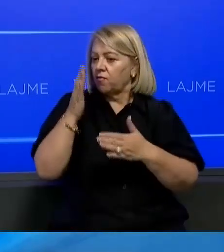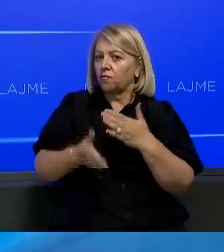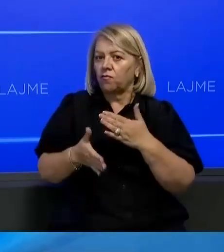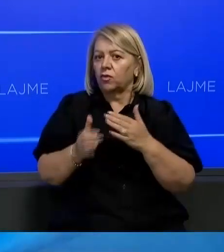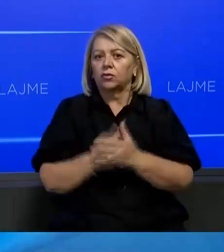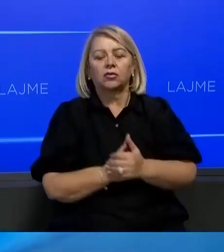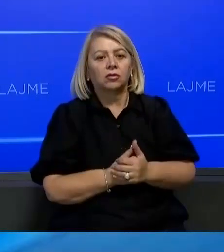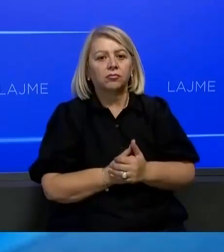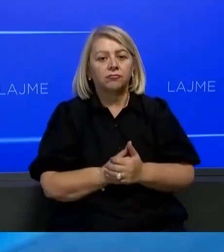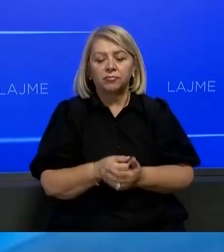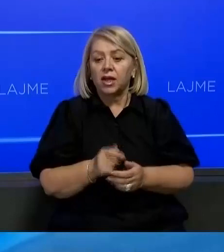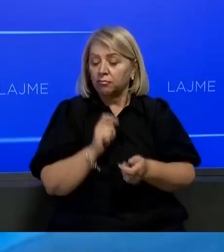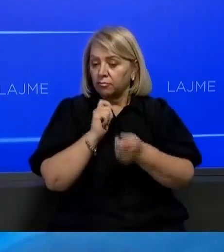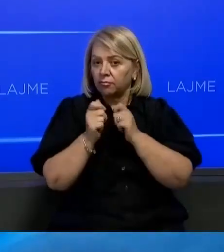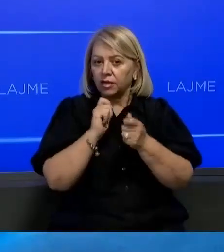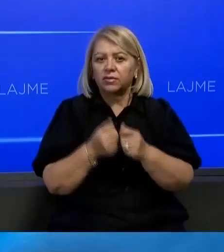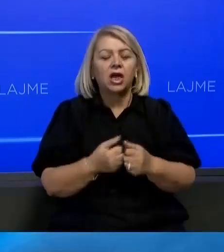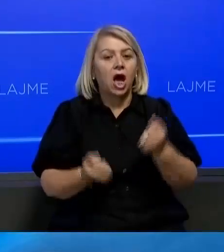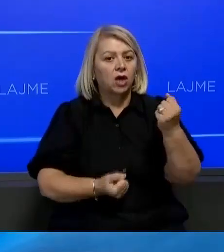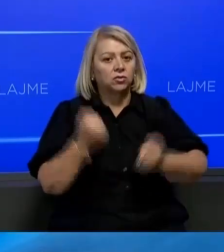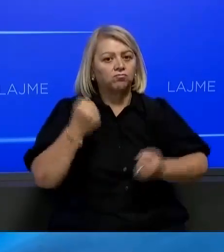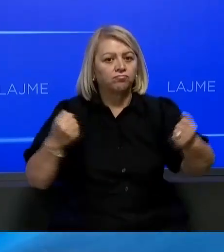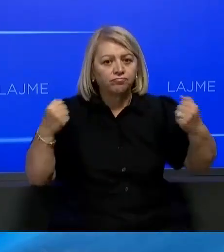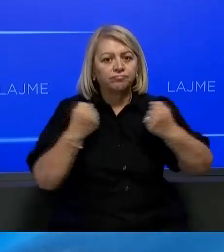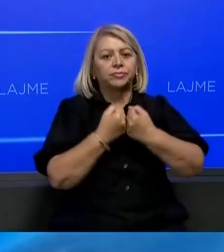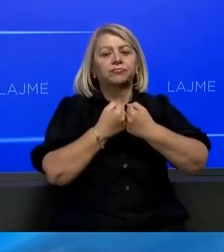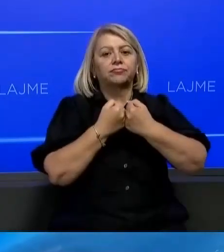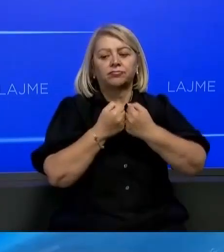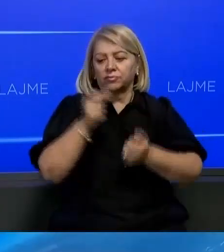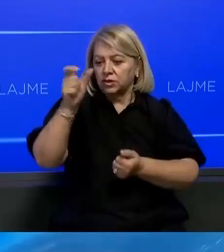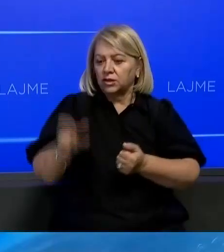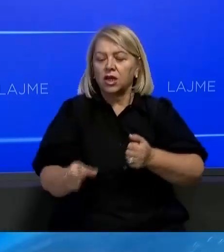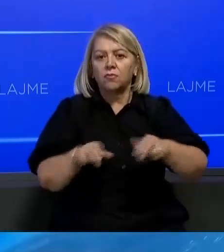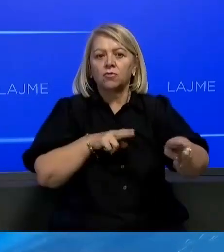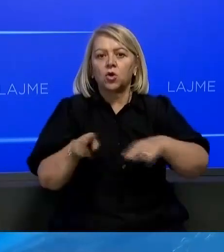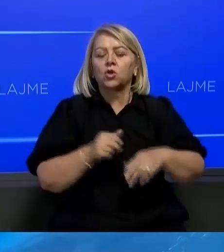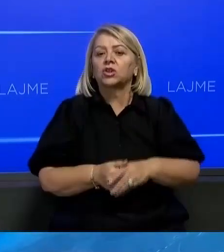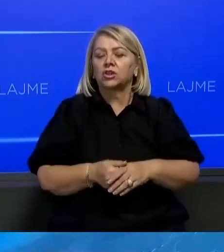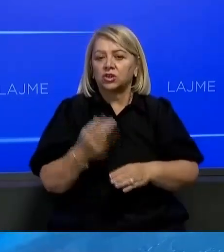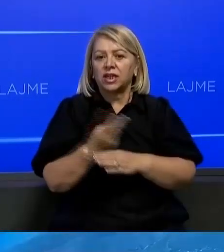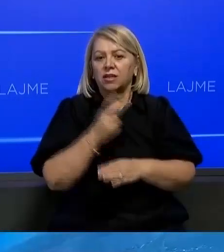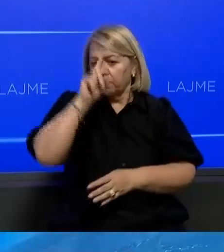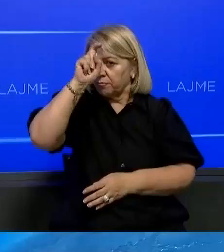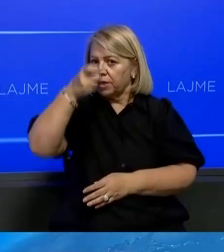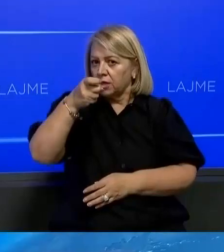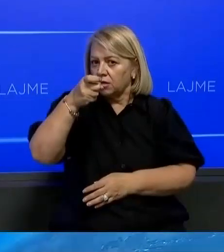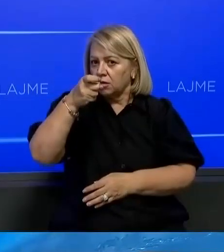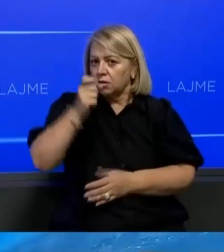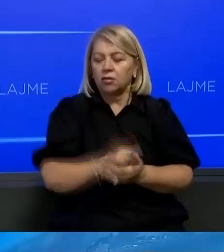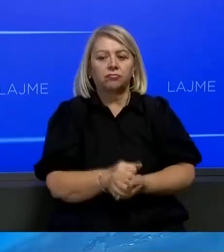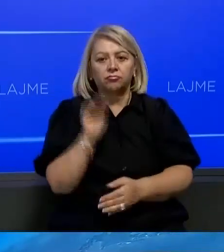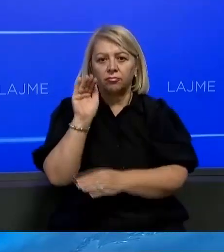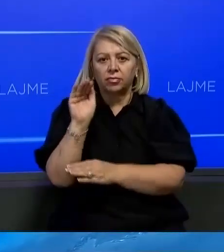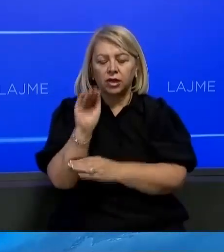pasi merët vërshë se një makin e ka goditur një prokurore të shtetit në pej, dërisa është lërguar me